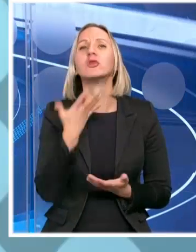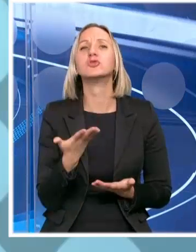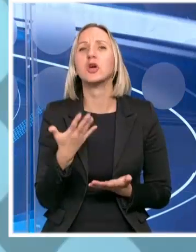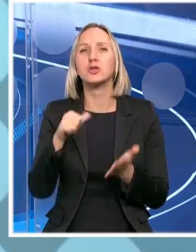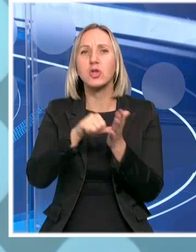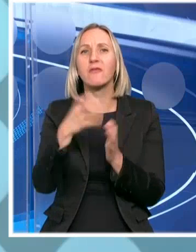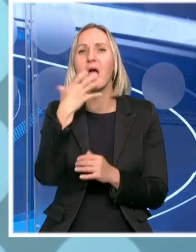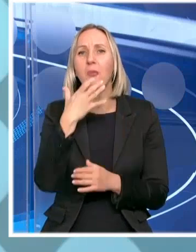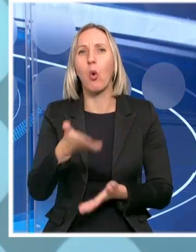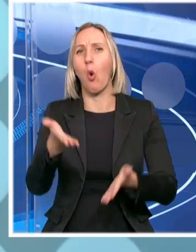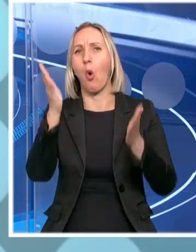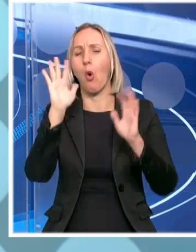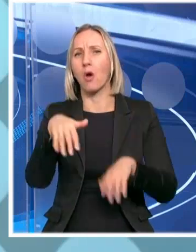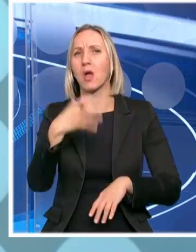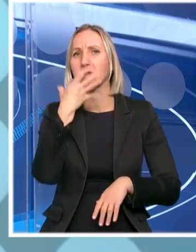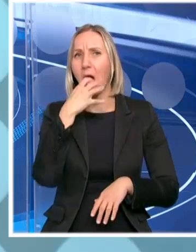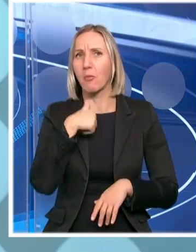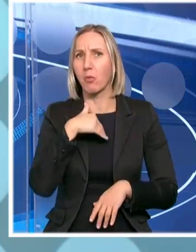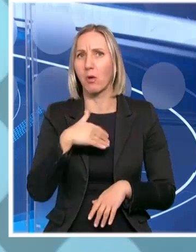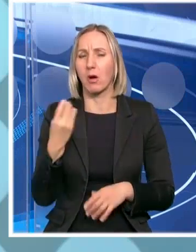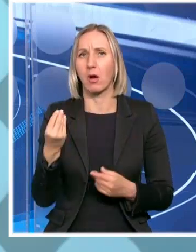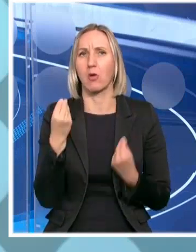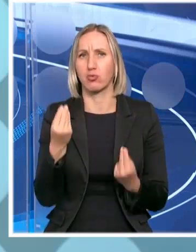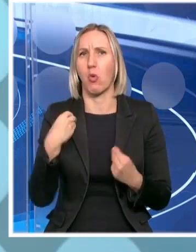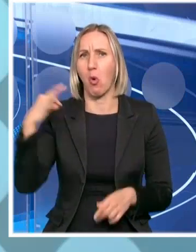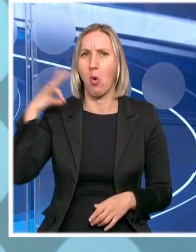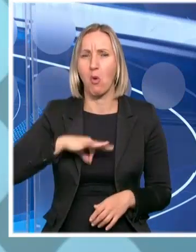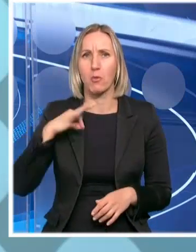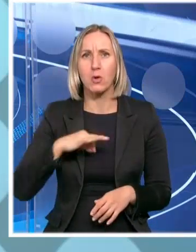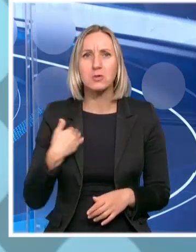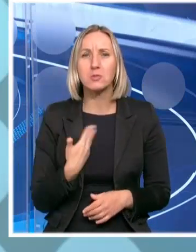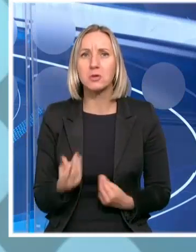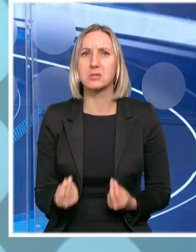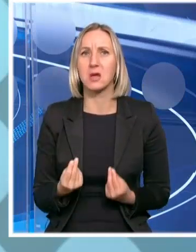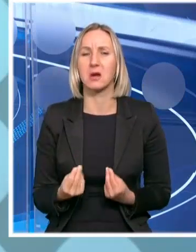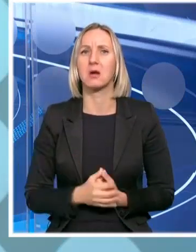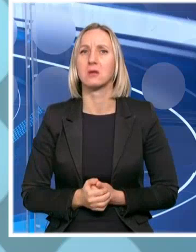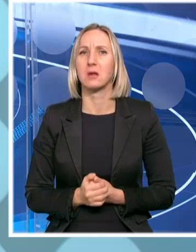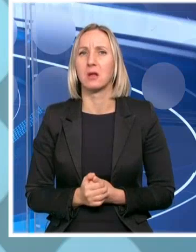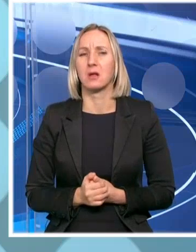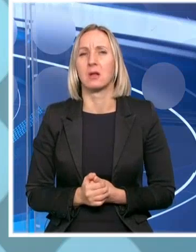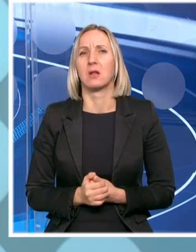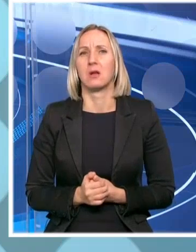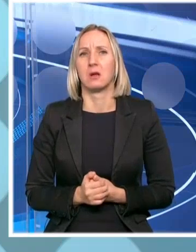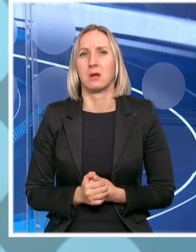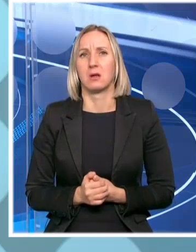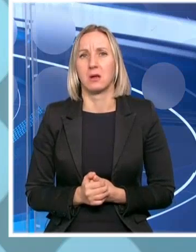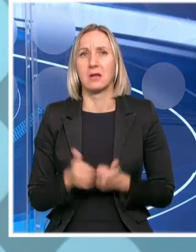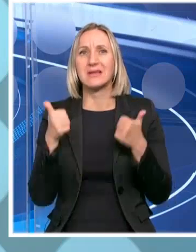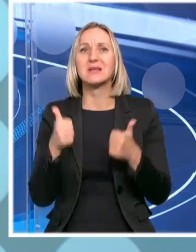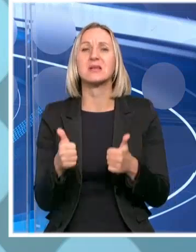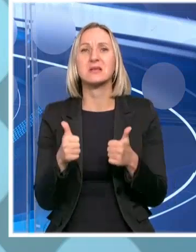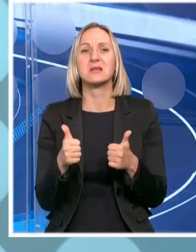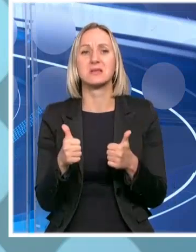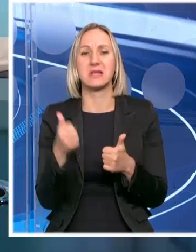pošto se tiče jabuka, mi smo prošli jako dobro u prošloj sezoni. Sad je trenutno berba